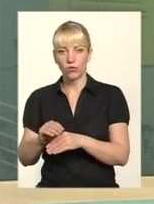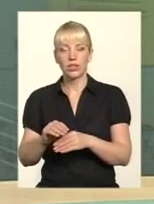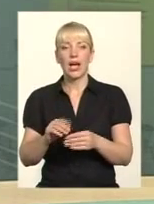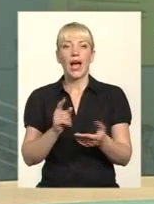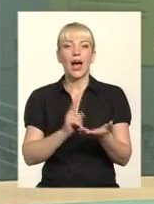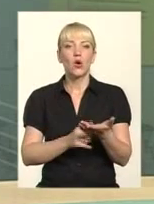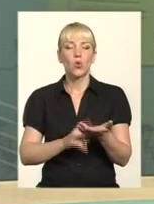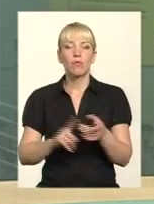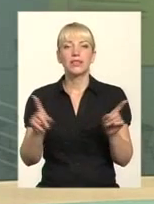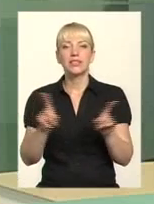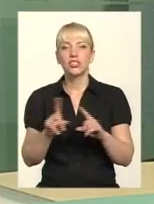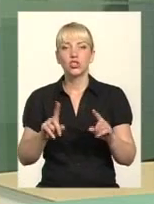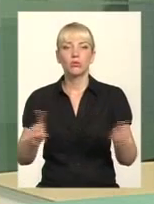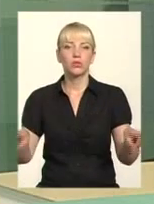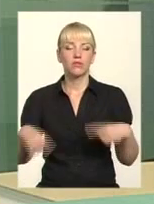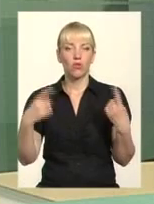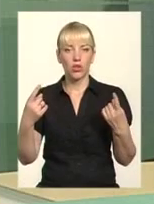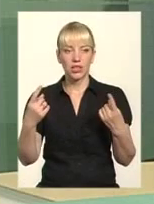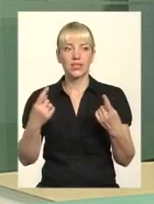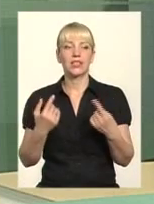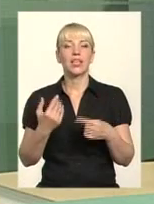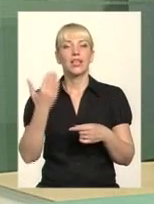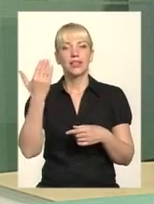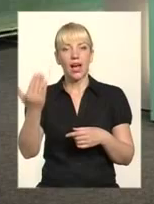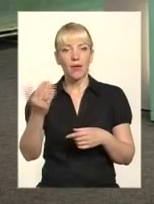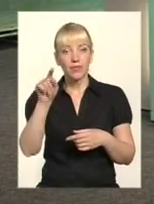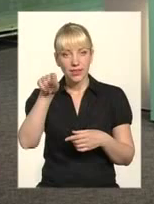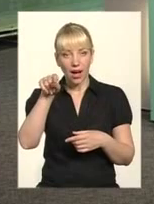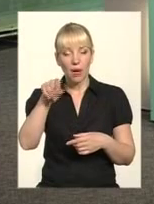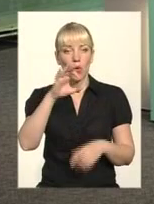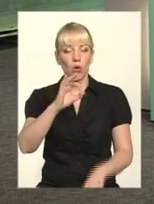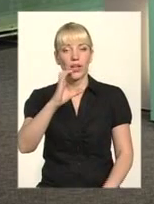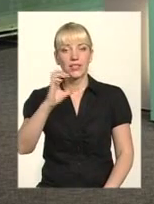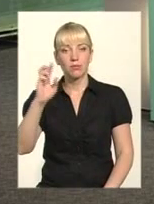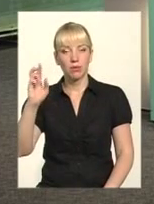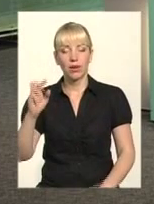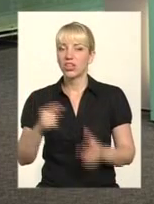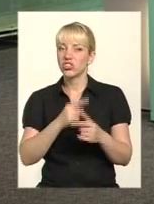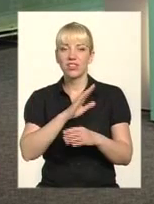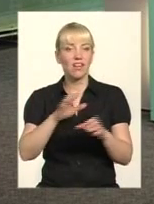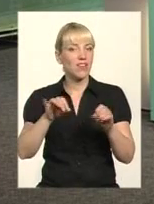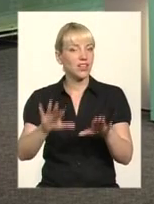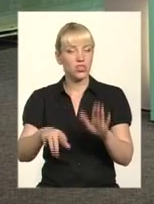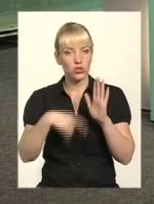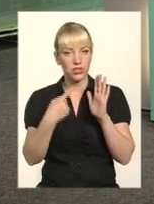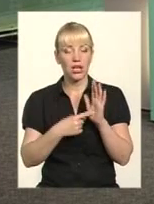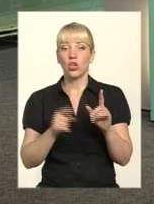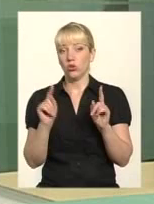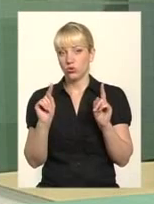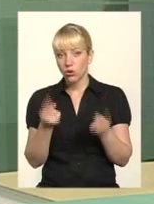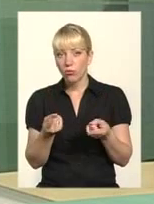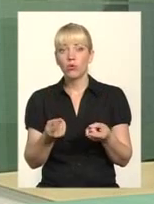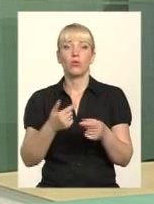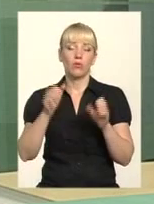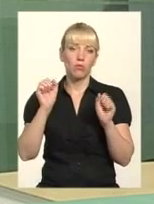аргументів для того, аби створити там ОСББ? Чи ні? Чи він не вирішує проблеми? Ні, чому не вирішує? Так само в нас є асоціація ОСББ,